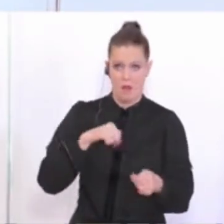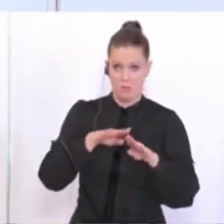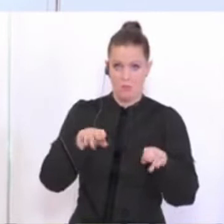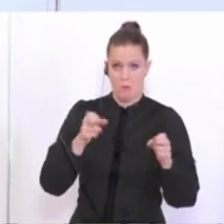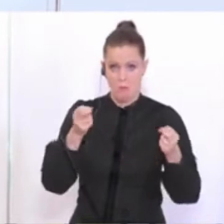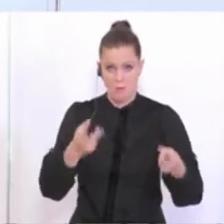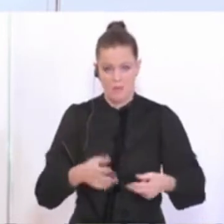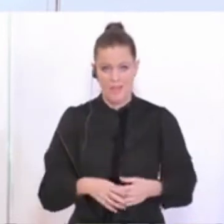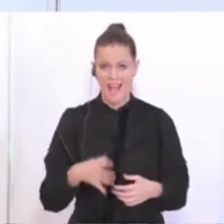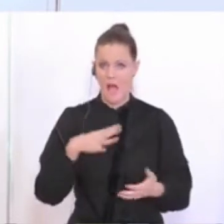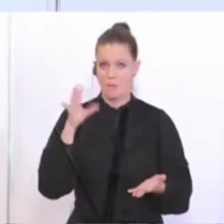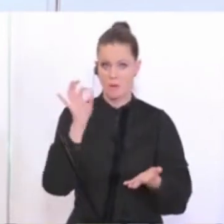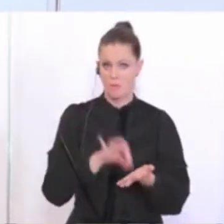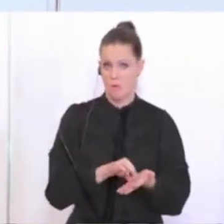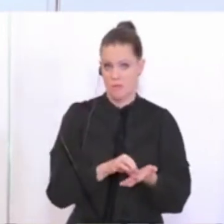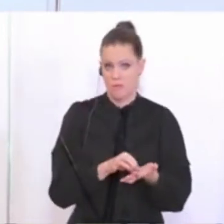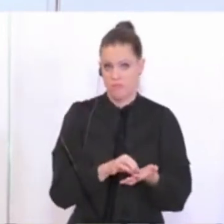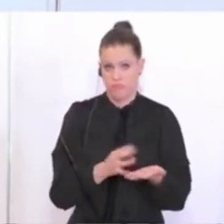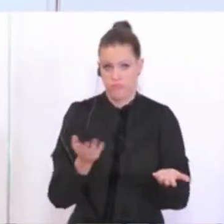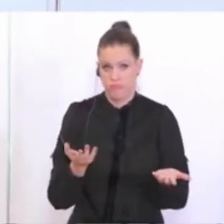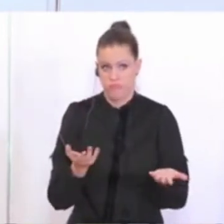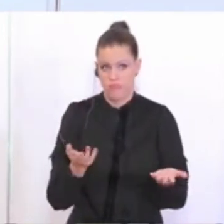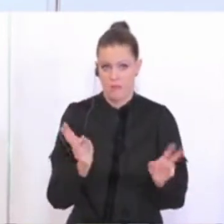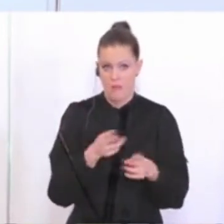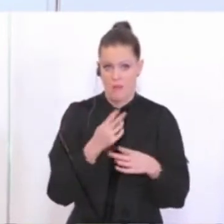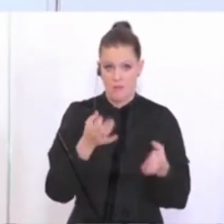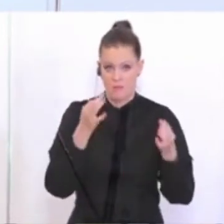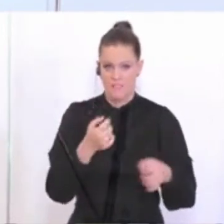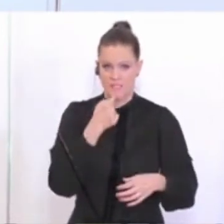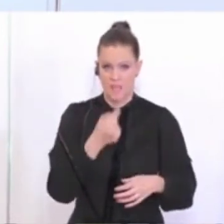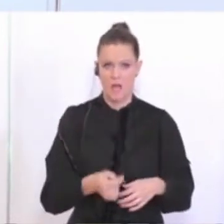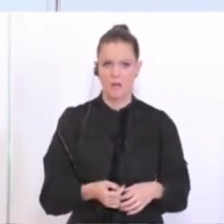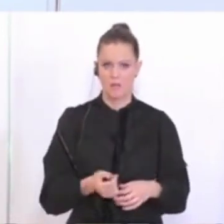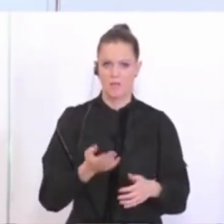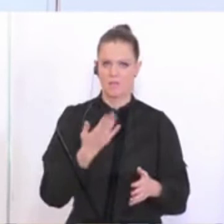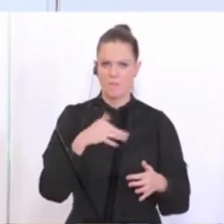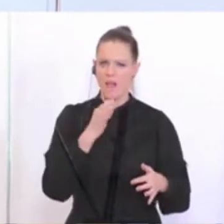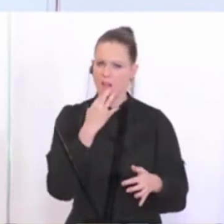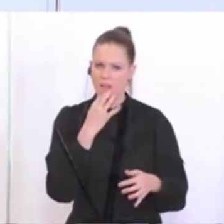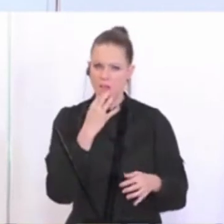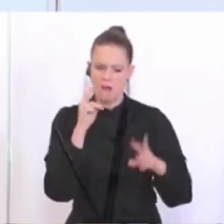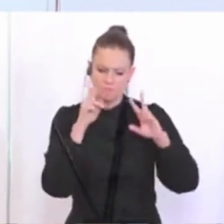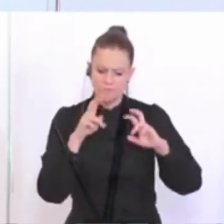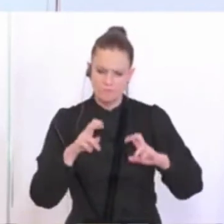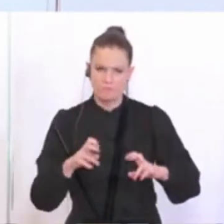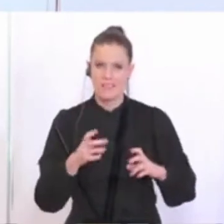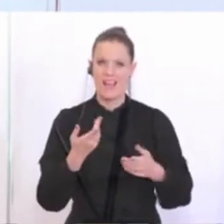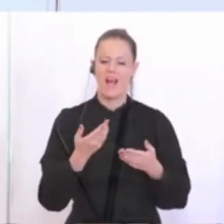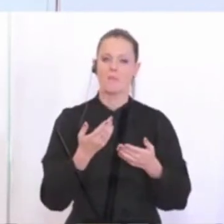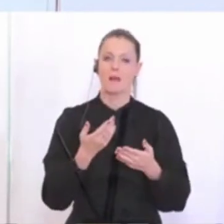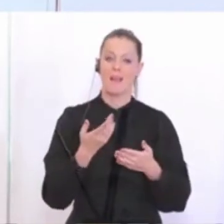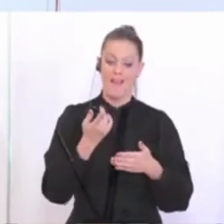ich kann da momentan auch nur dilettieren und wir werden uns das näher anschauen. Aber was die Freibäder mit